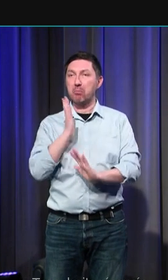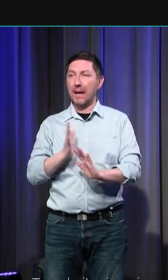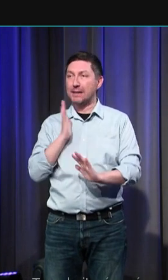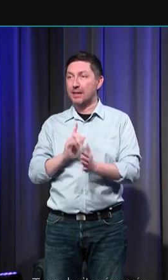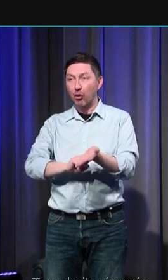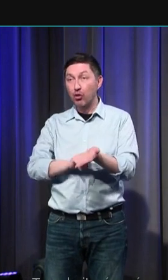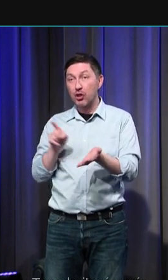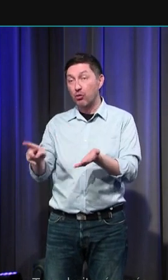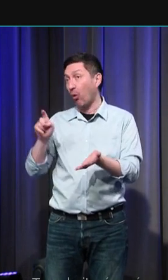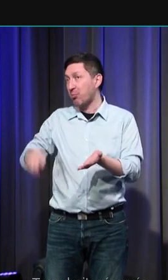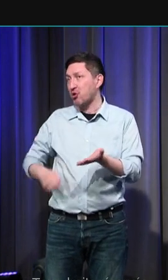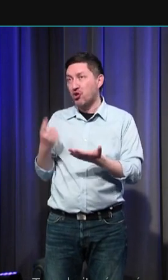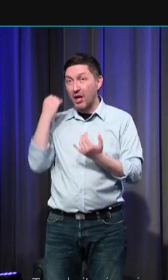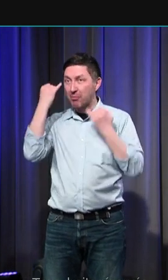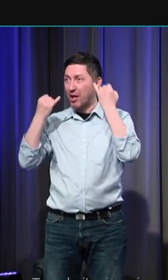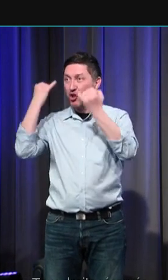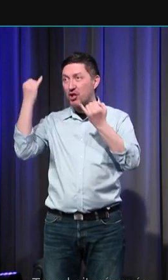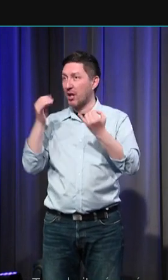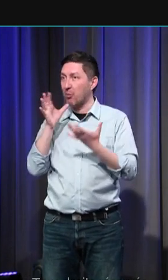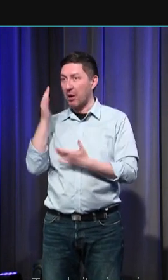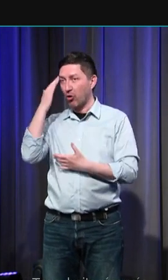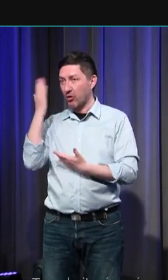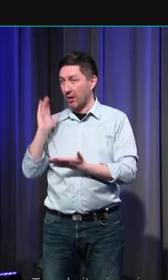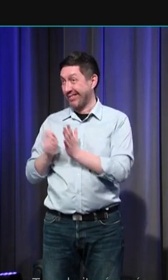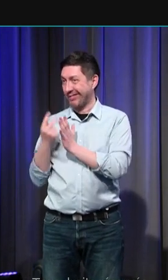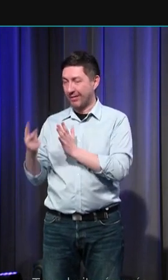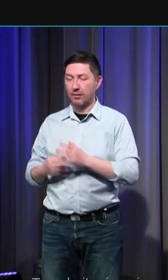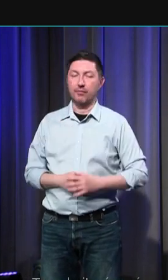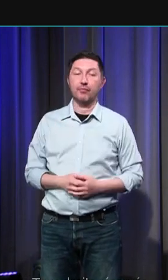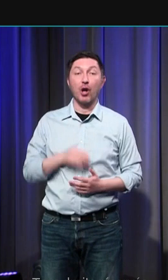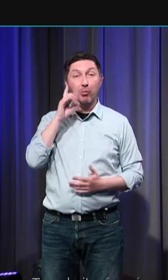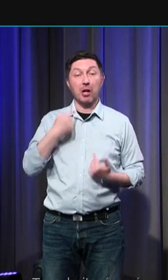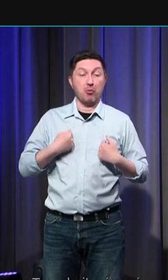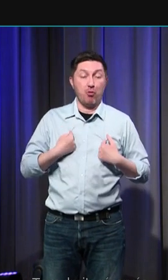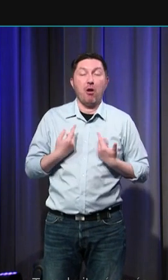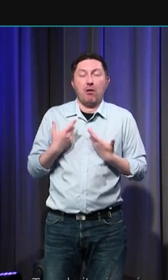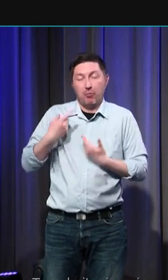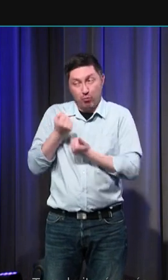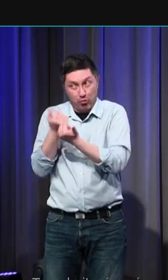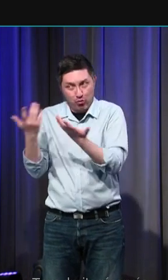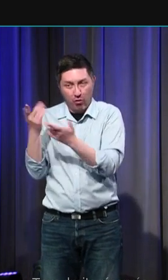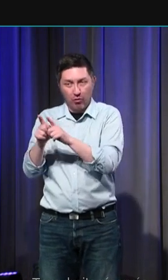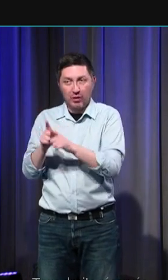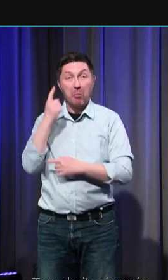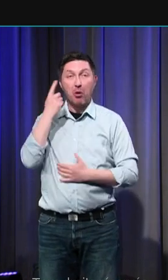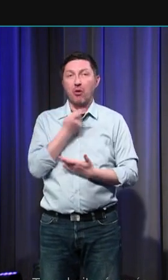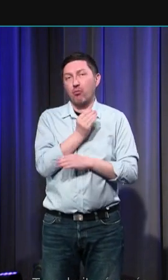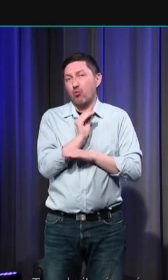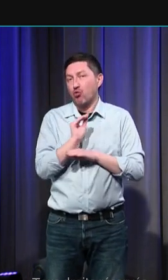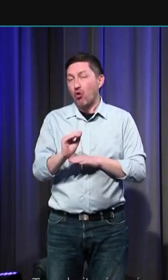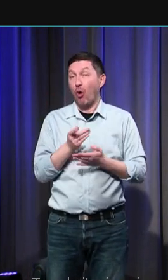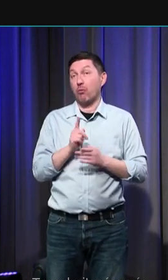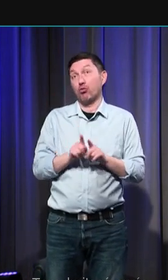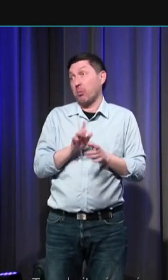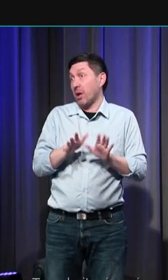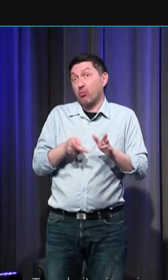construire. C'est pourquoi je me dis, et nous sommes plusieurs à le penser, qu'il est peut-être plus prudent, plus simple aussi,